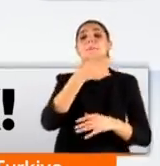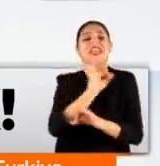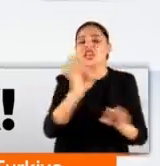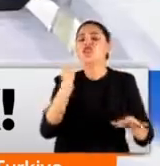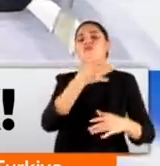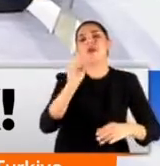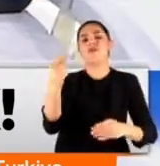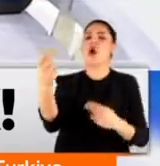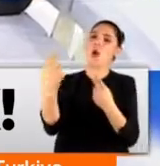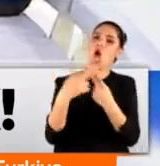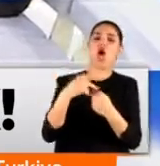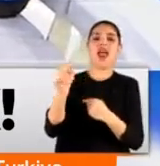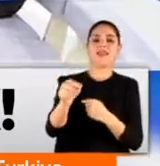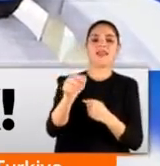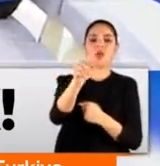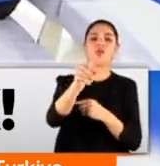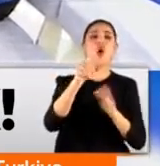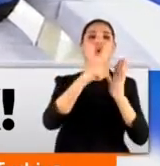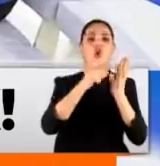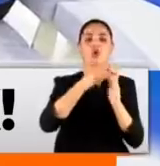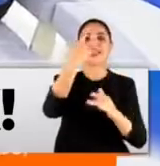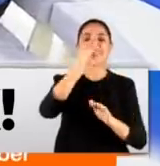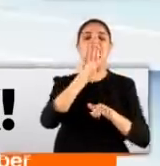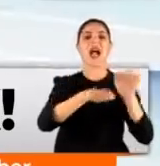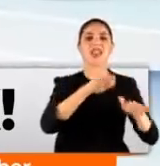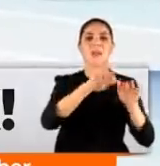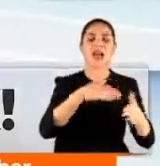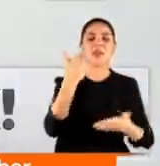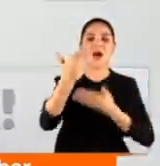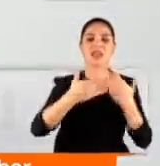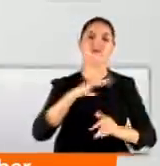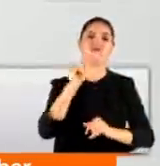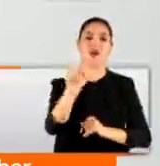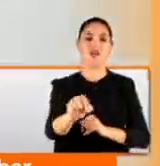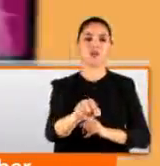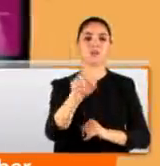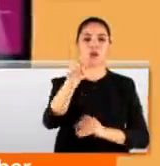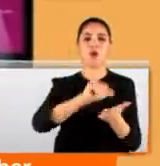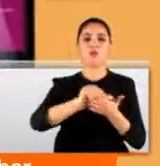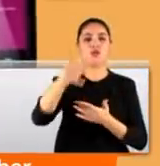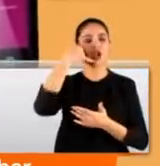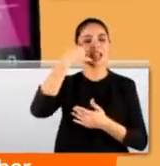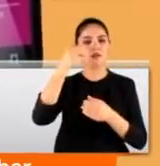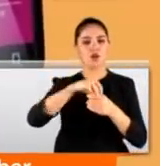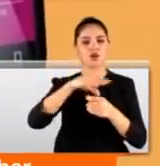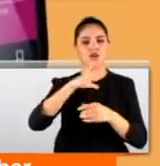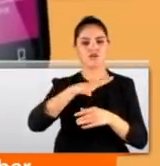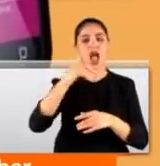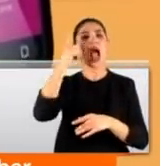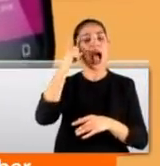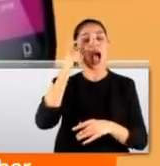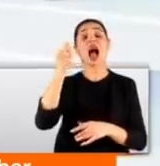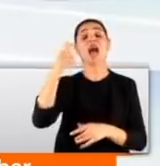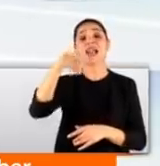bilmeyen birine anlat. Uygulamaya dair tüm adımlar tek tek anlatıldı. Bu hani bütün telefonlarda var herhalde. Akıllı ki akıllı